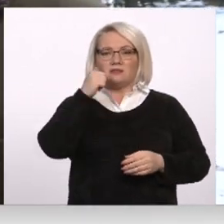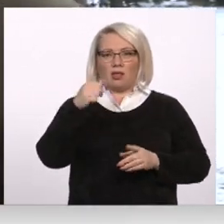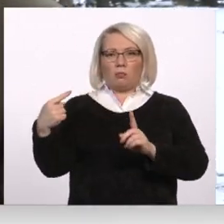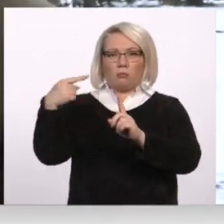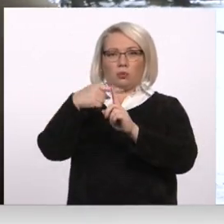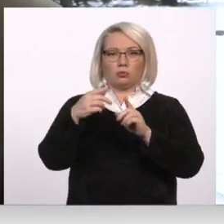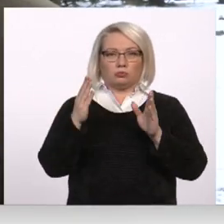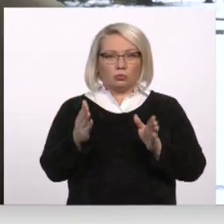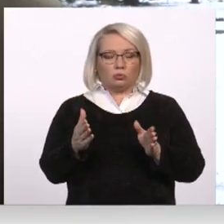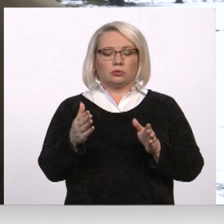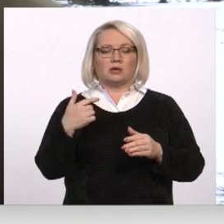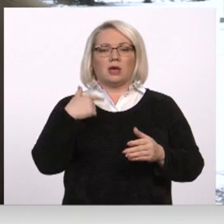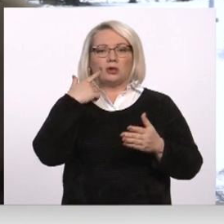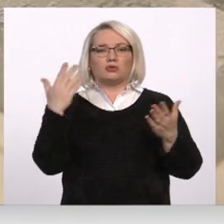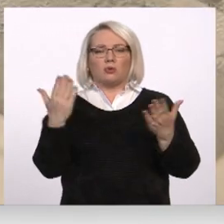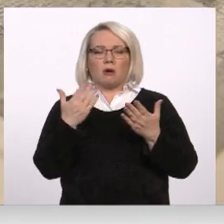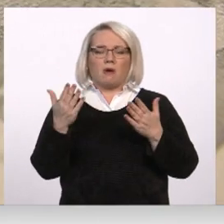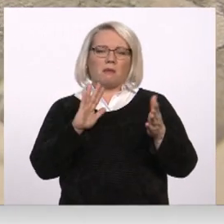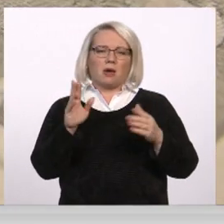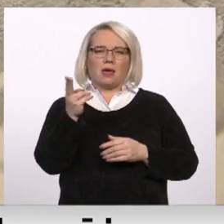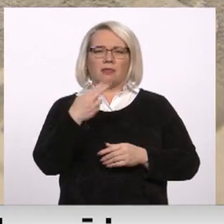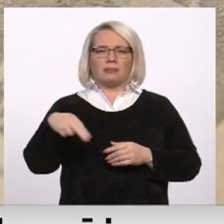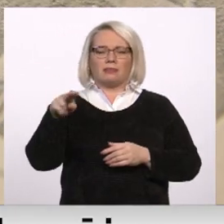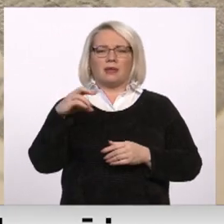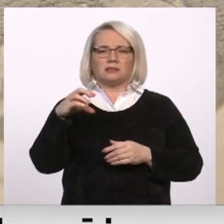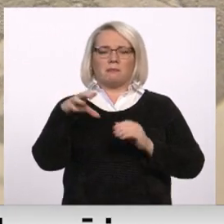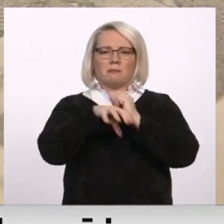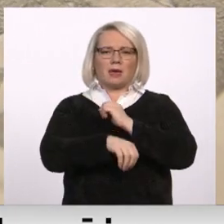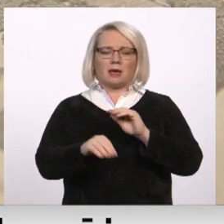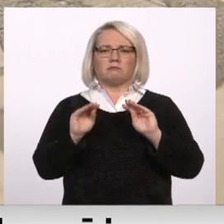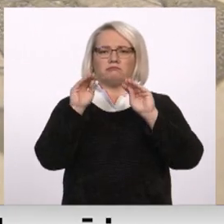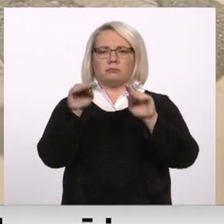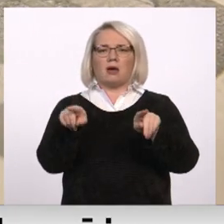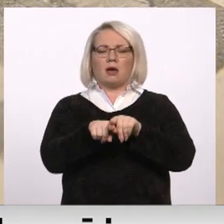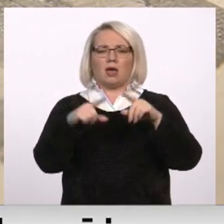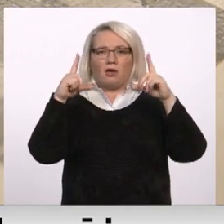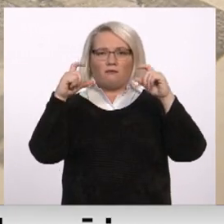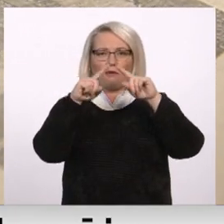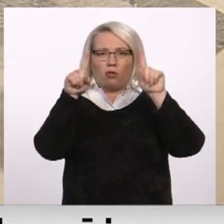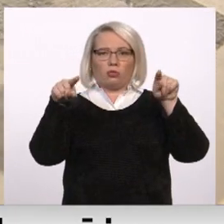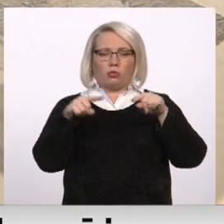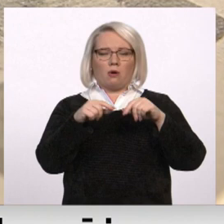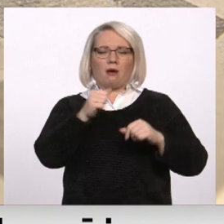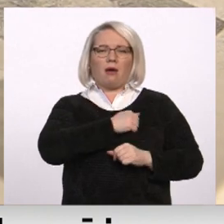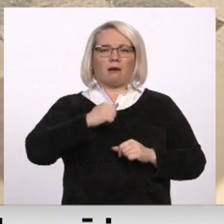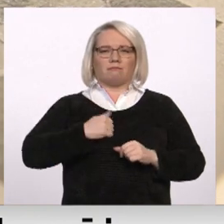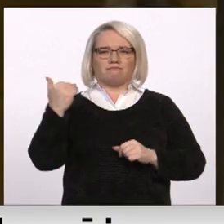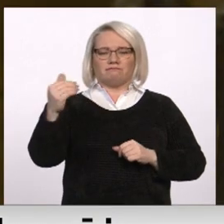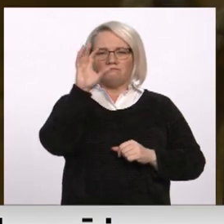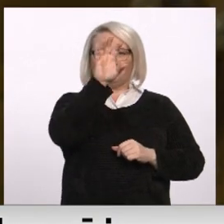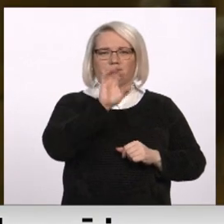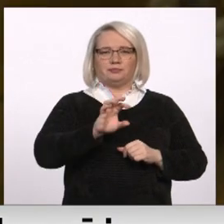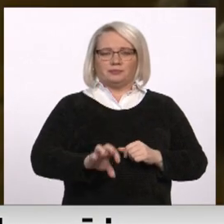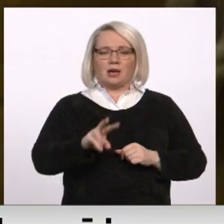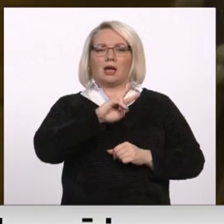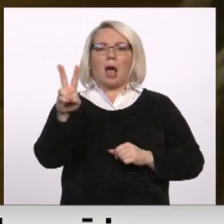es domāju, kaut kur ap decembra beigām, ievietosim fotogrāfijas šo karavīru. Tur, tiem,